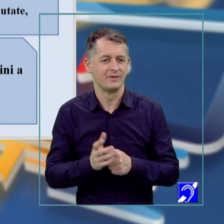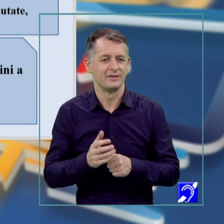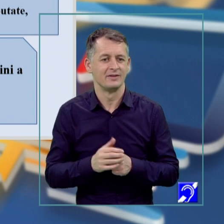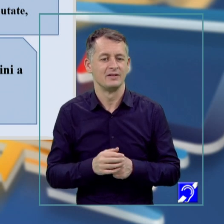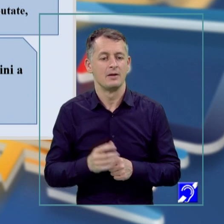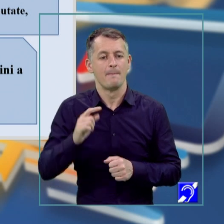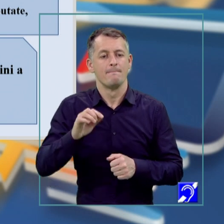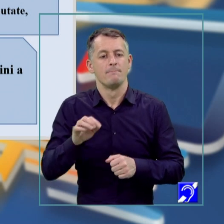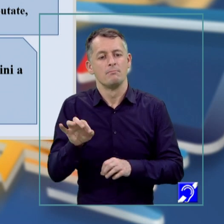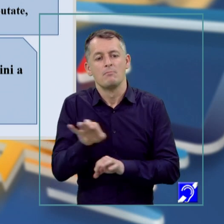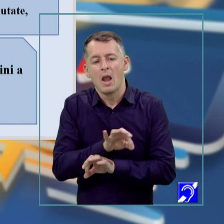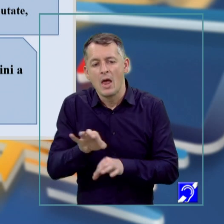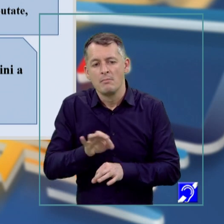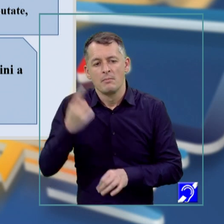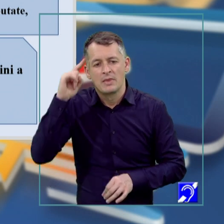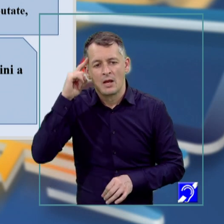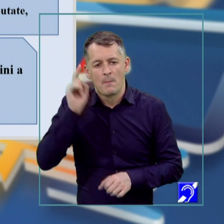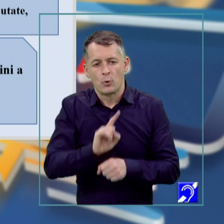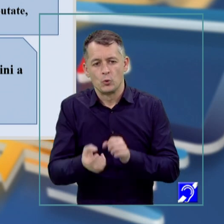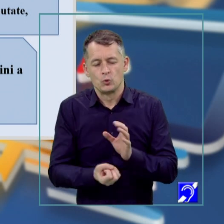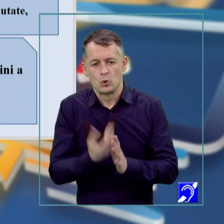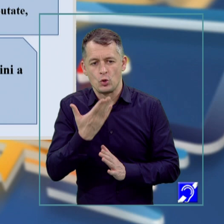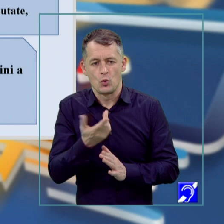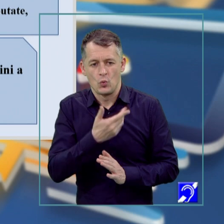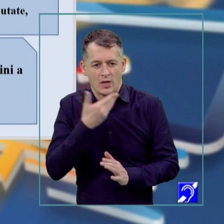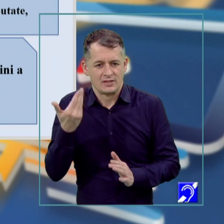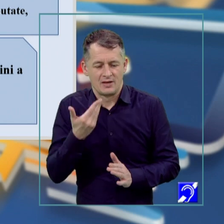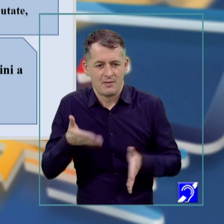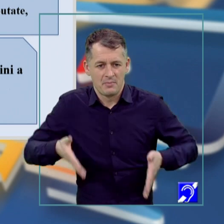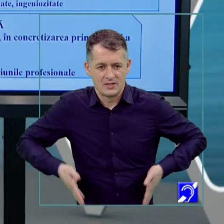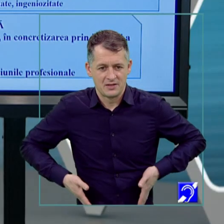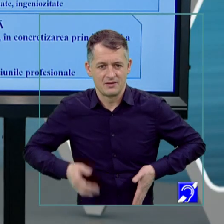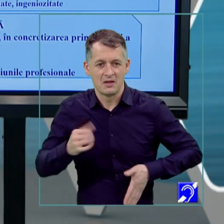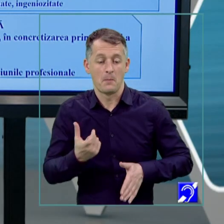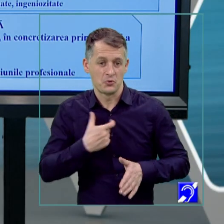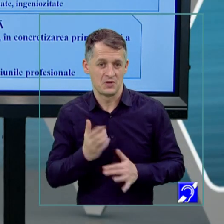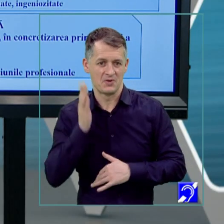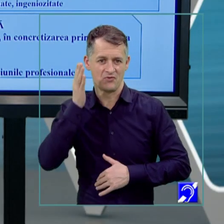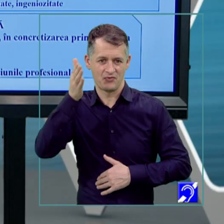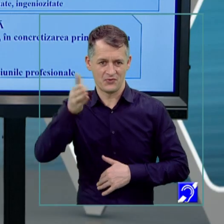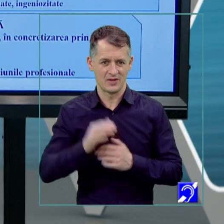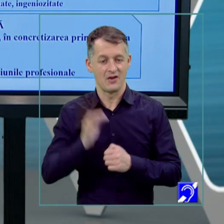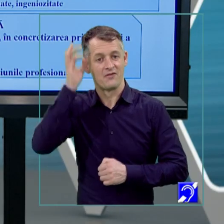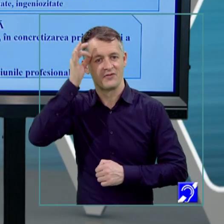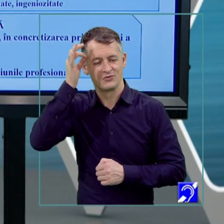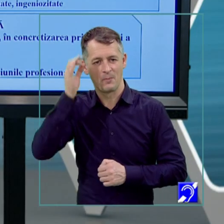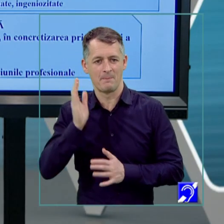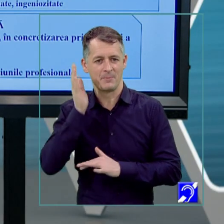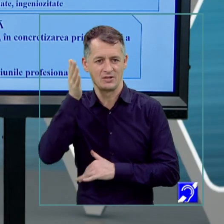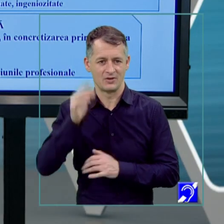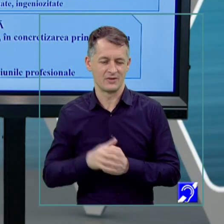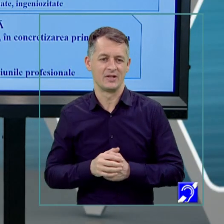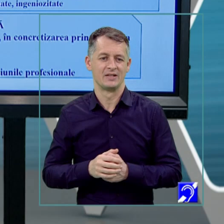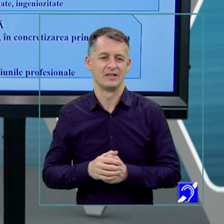plan mental a unui produs nou, inexistent în prezent, dar posibil în viitor. Visul de perspectivă, ultima formă de imaginație